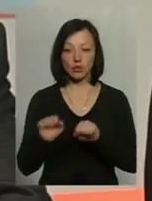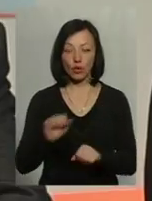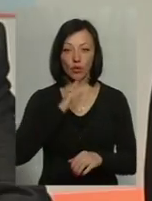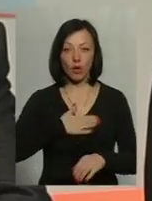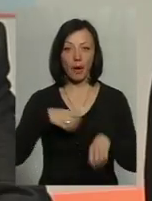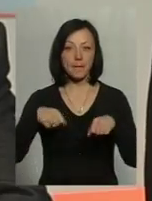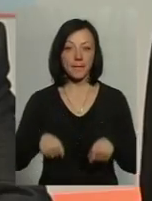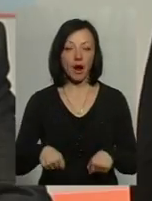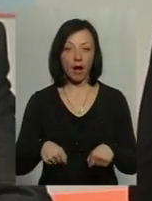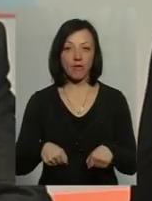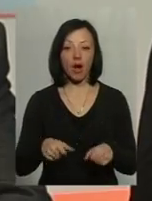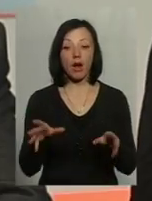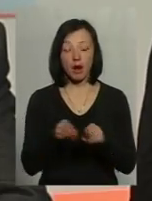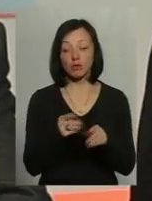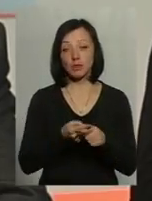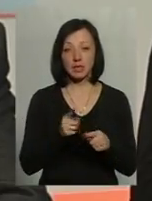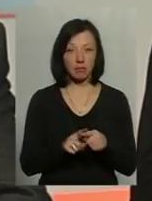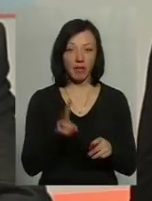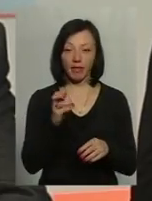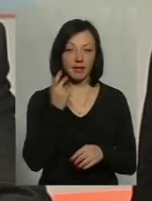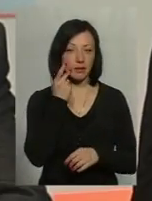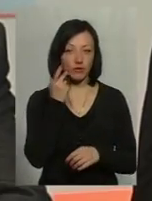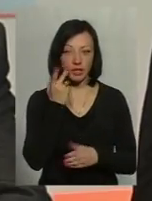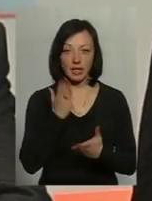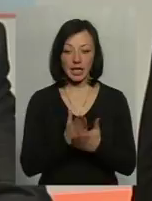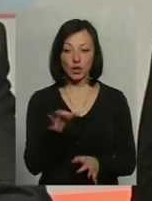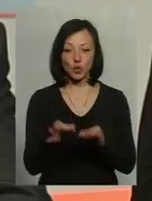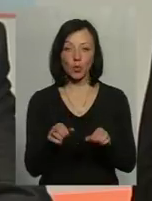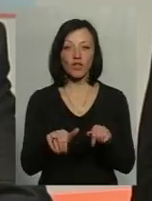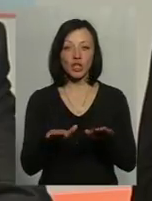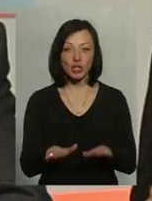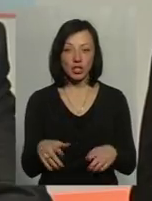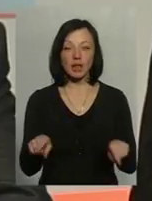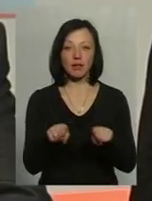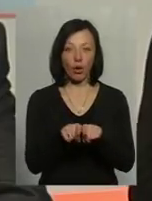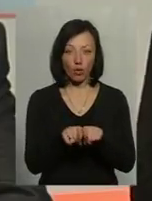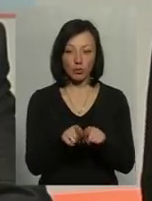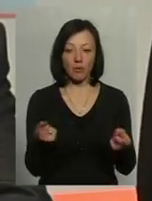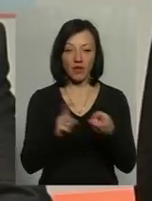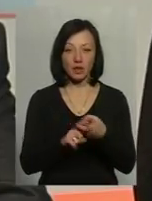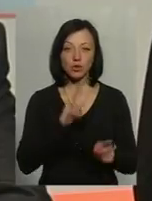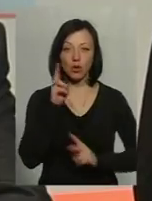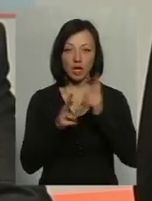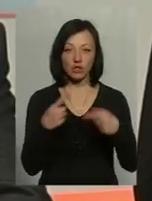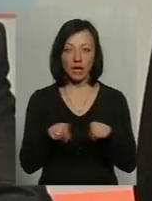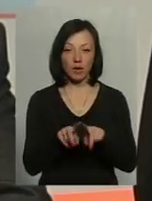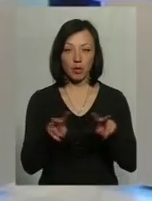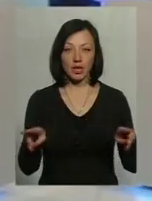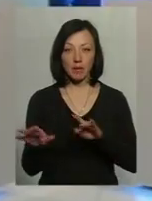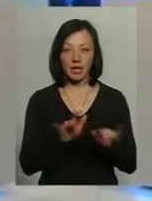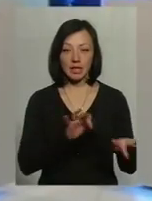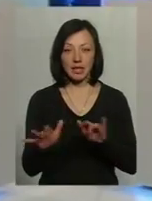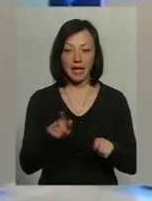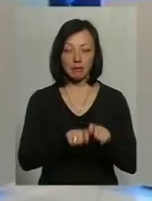моє право. Разом з тим, не завжди є судові рішення, які також пов'язані з оскарженням таких подібних дій